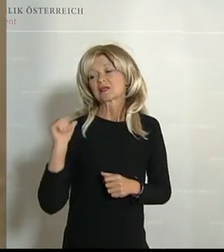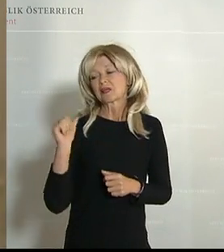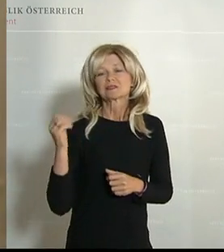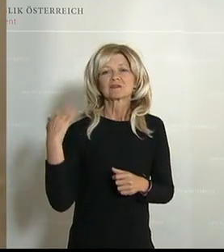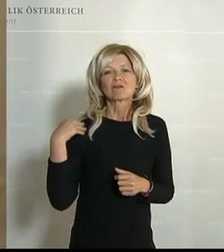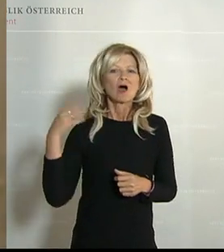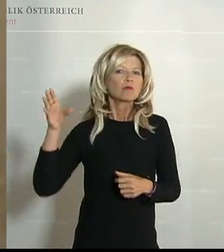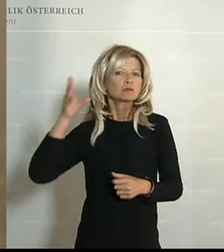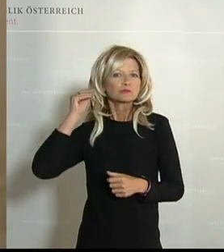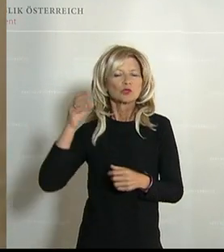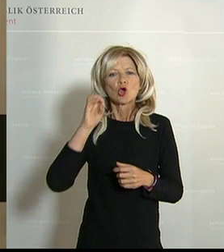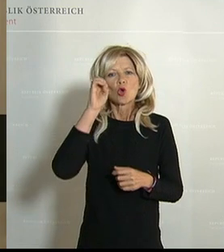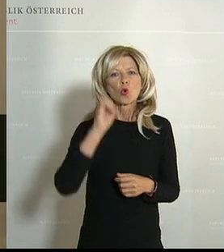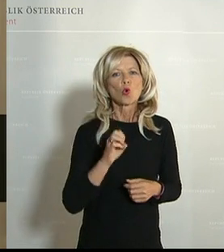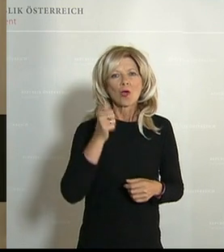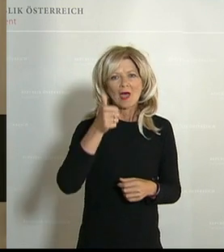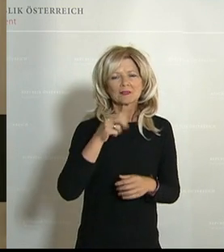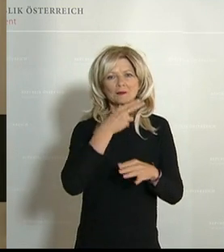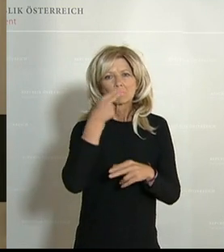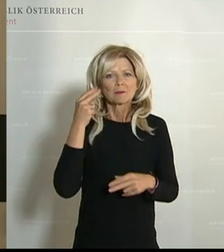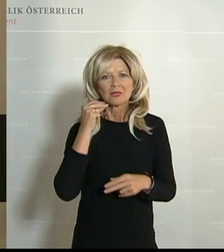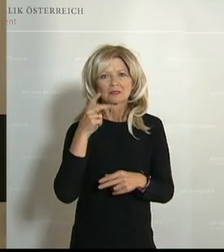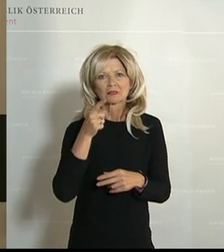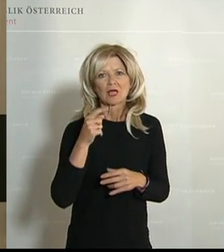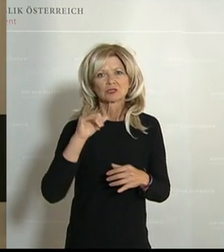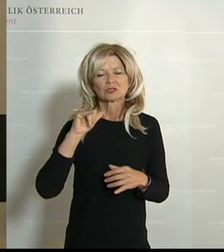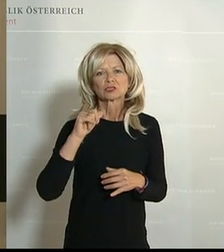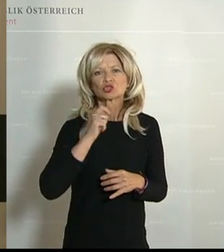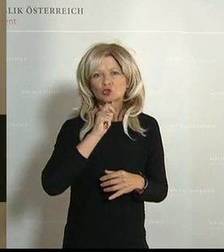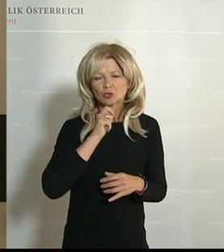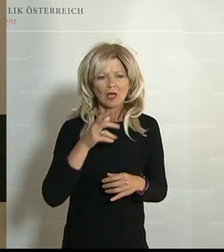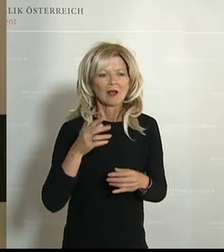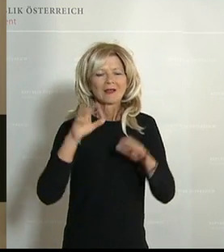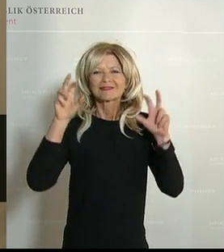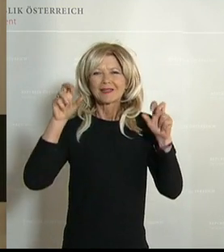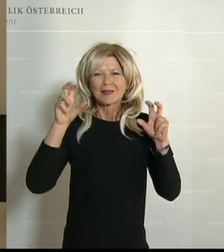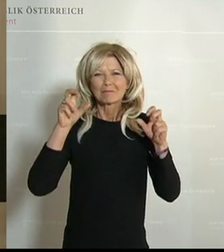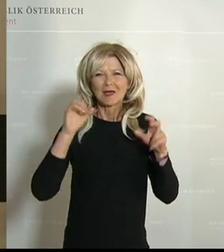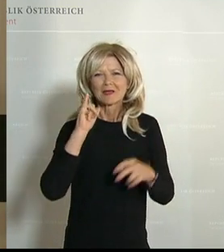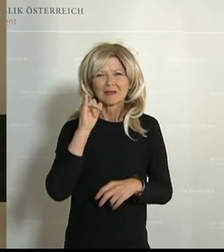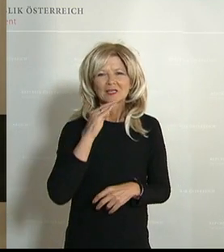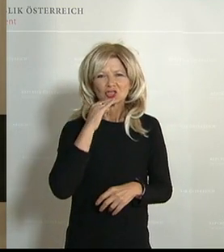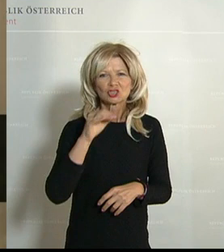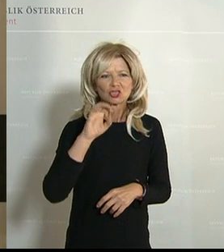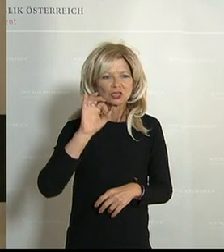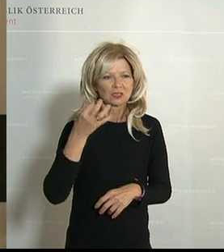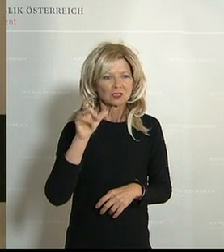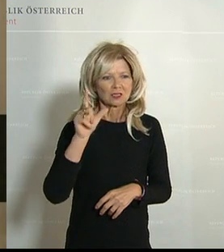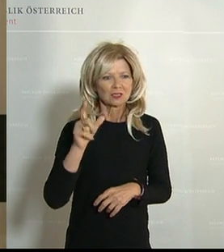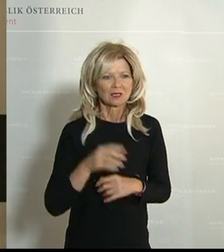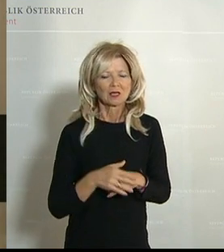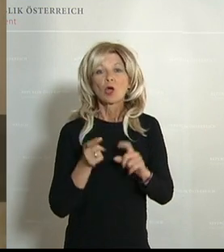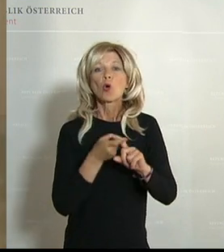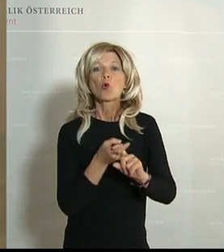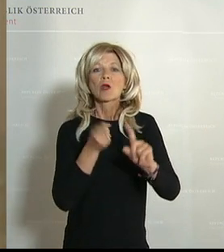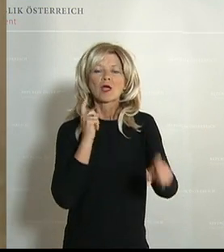Ö1-Mittagsjournal. Das waren die Worte unseres Bundeskanzlers zum Thema Ischgl. Der Bericht der unabhängigen Expertenkommission